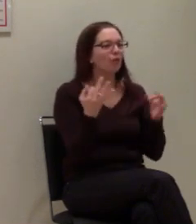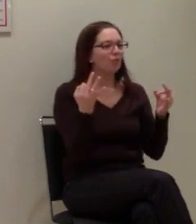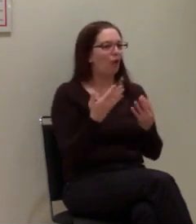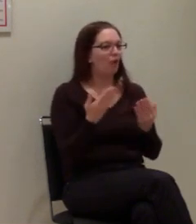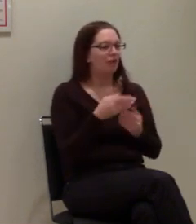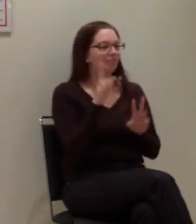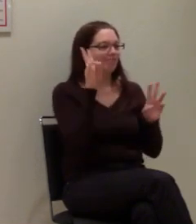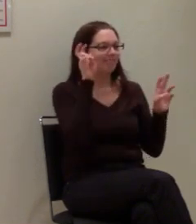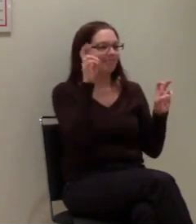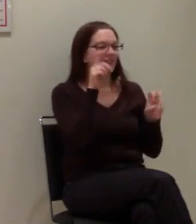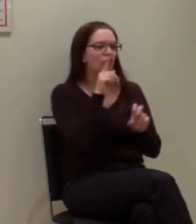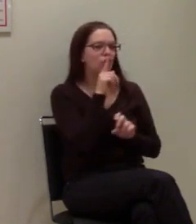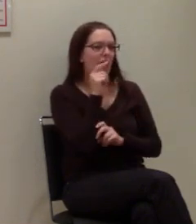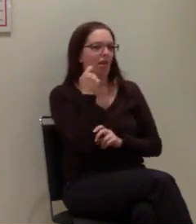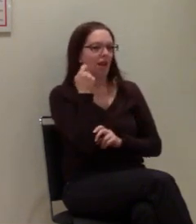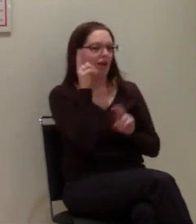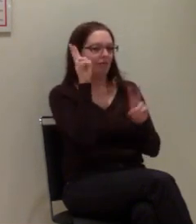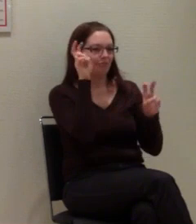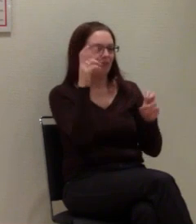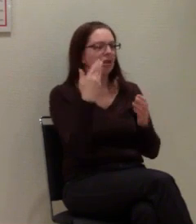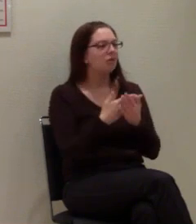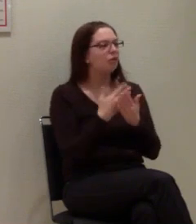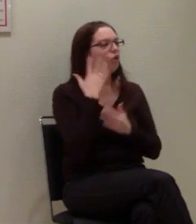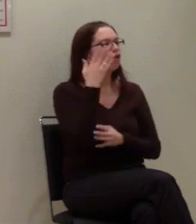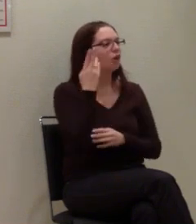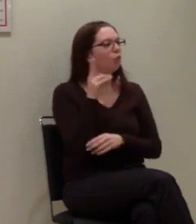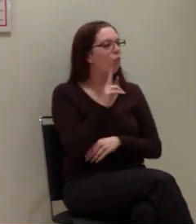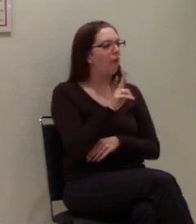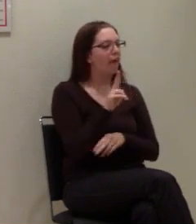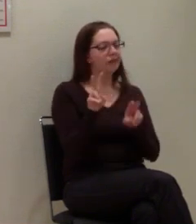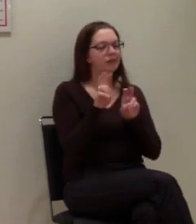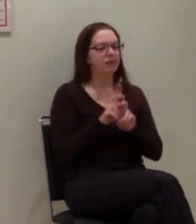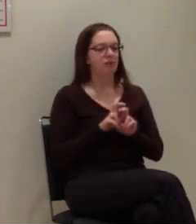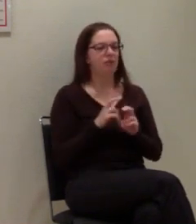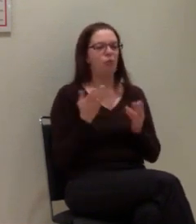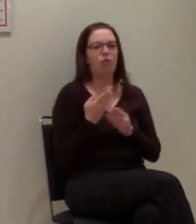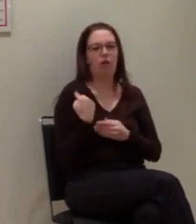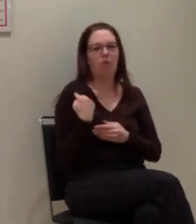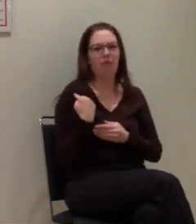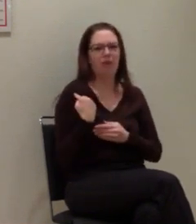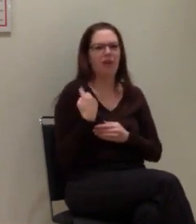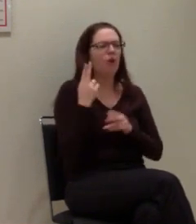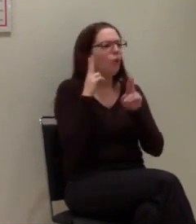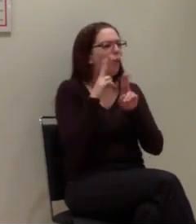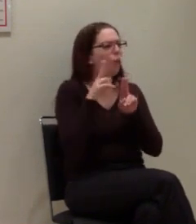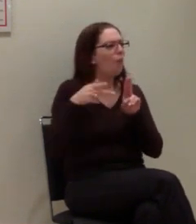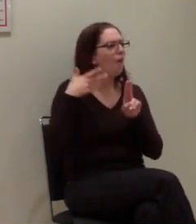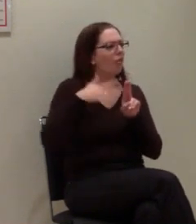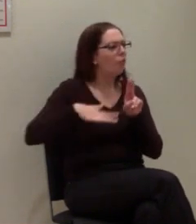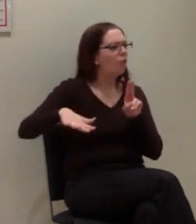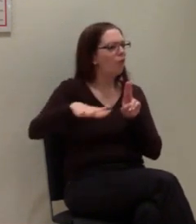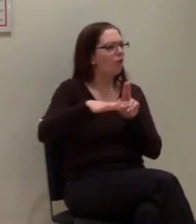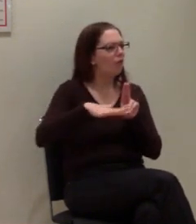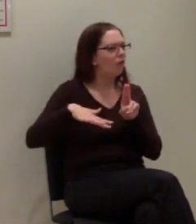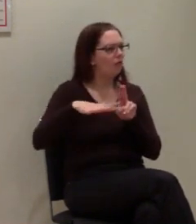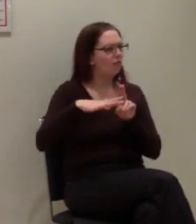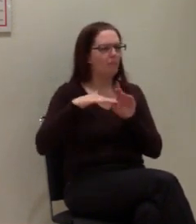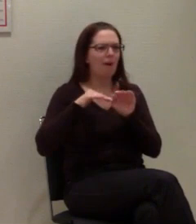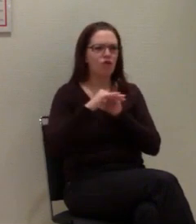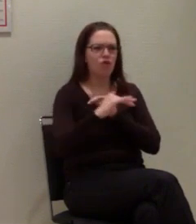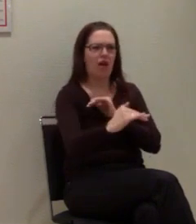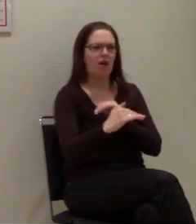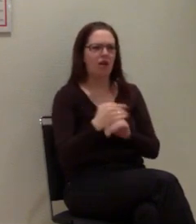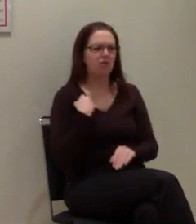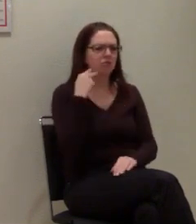Beispiel, man ist irgendwo in der U-Bahn unterwegs oder einem U-Bahn-Bahnhof, wie man es ja in der letzten Zeit in größeren Städten immer wieder gesehen hat, und